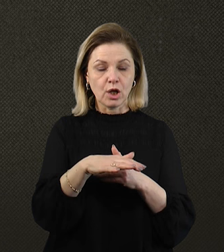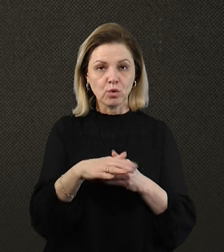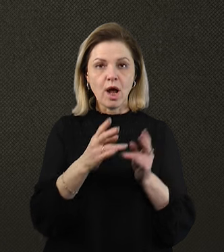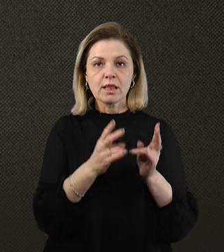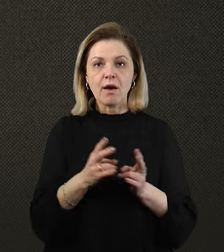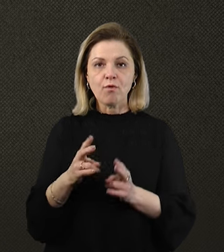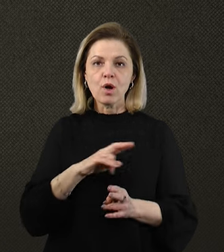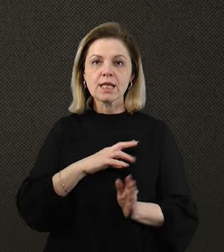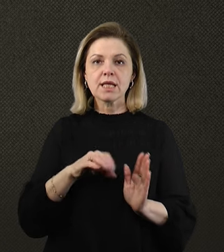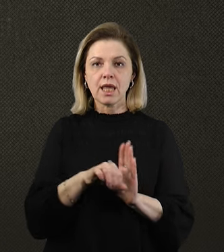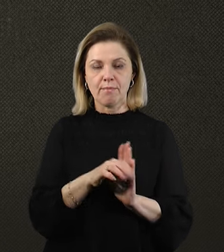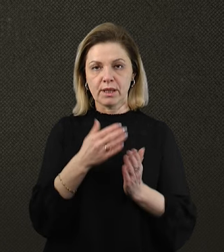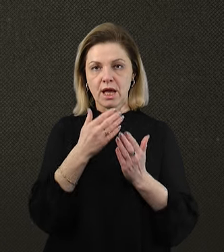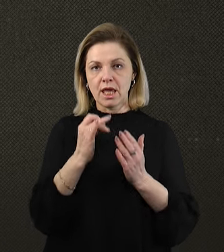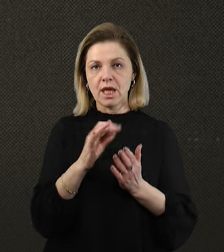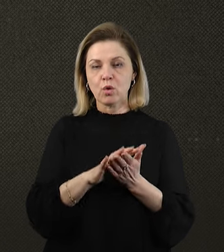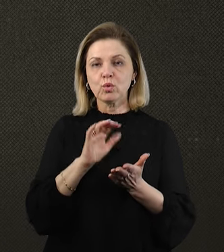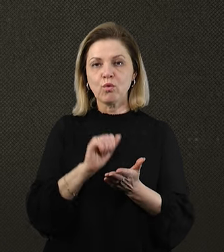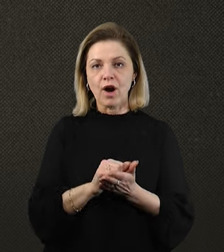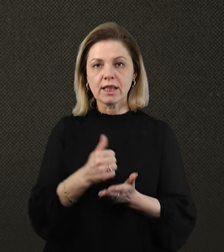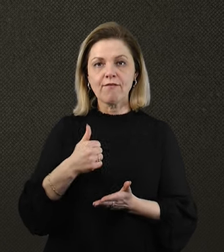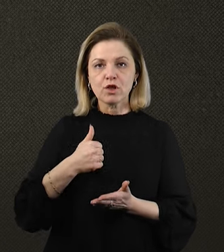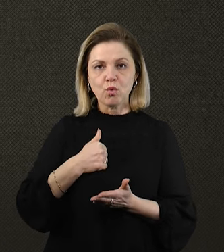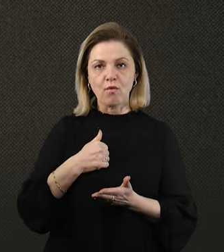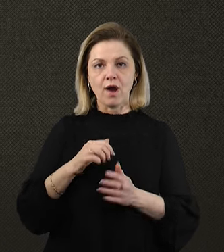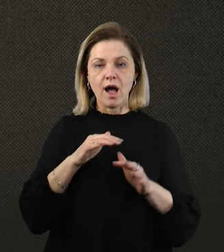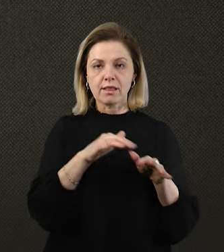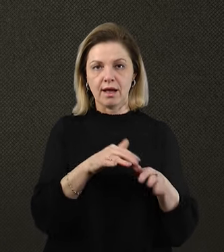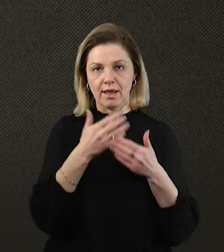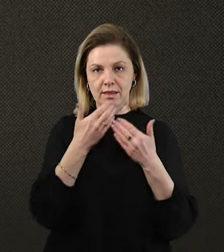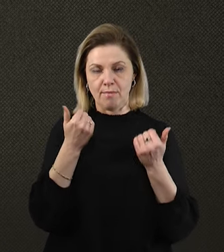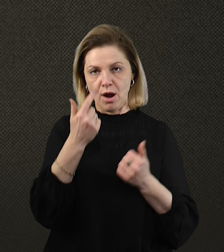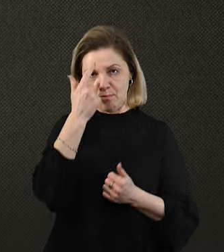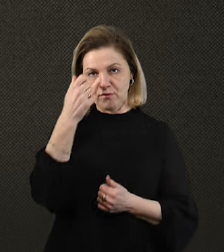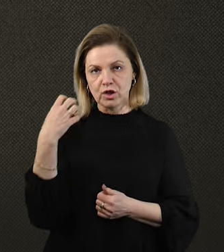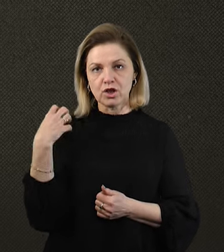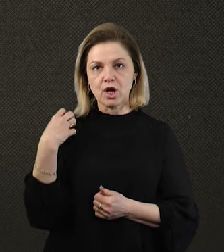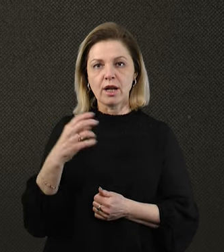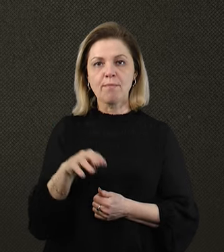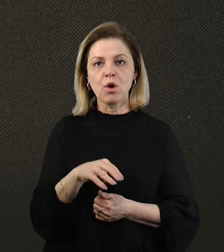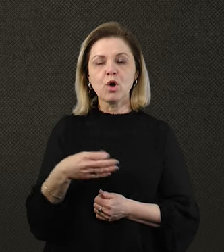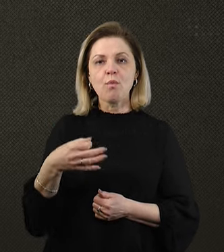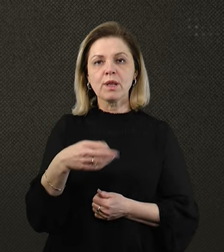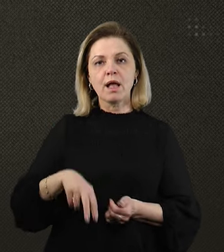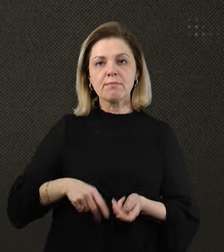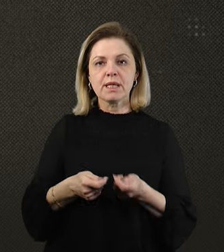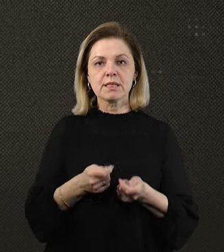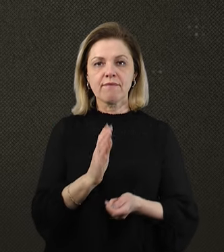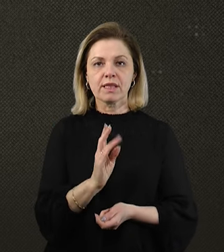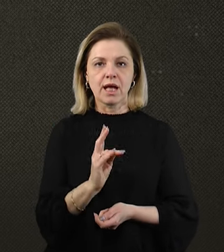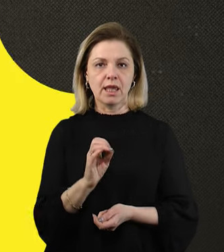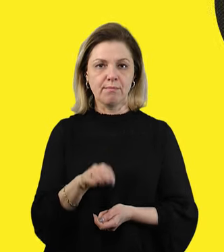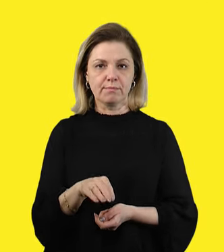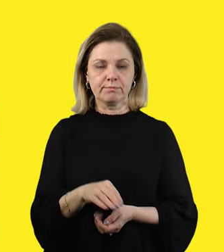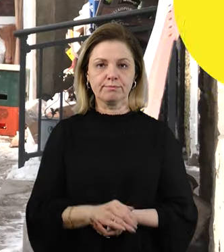Травмованих загиблих людей та руйнувань внаслідок військової атаки немає. Про це повідомив начальник Миколаївської обласної військової адміністрації Віталій Кім